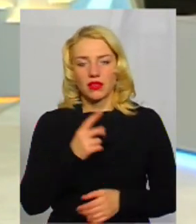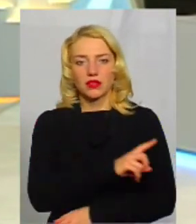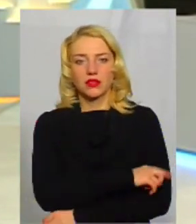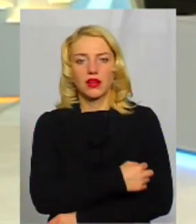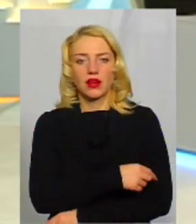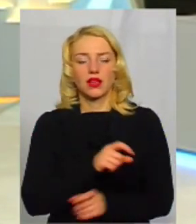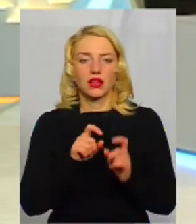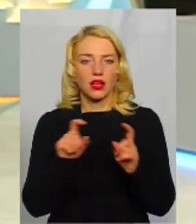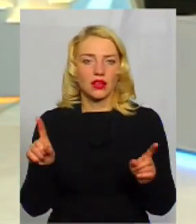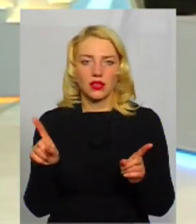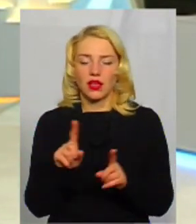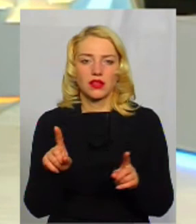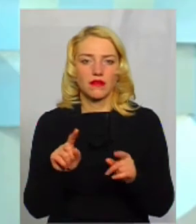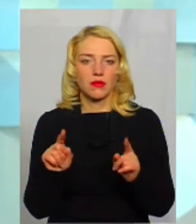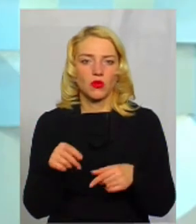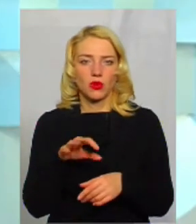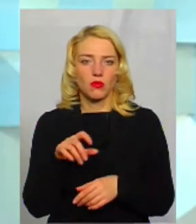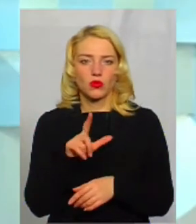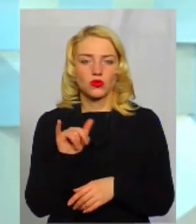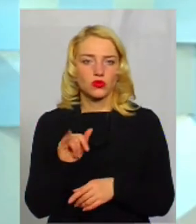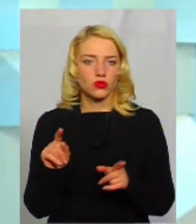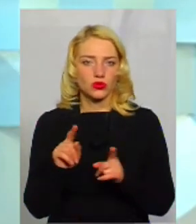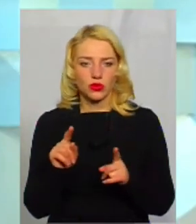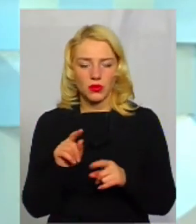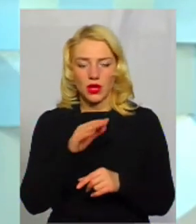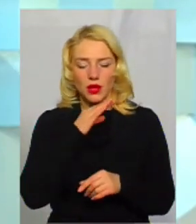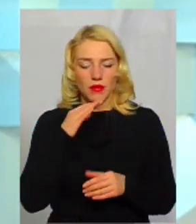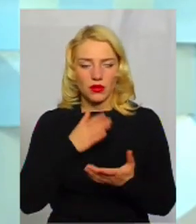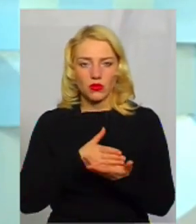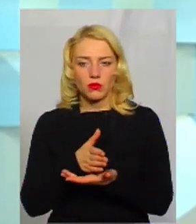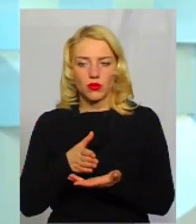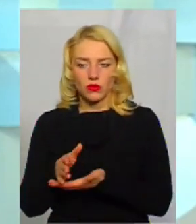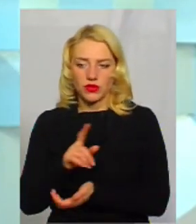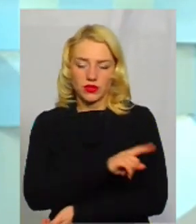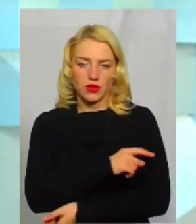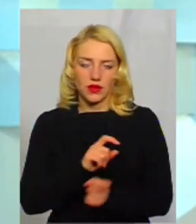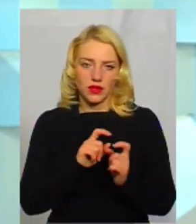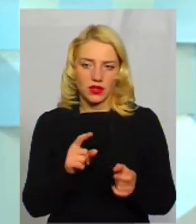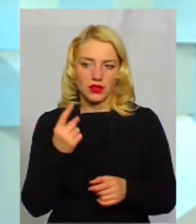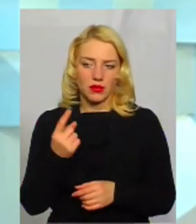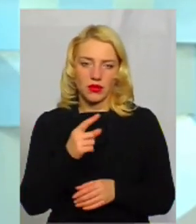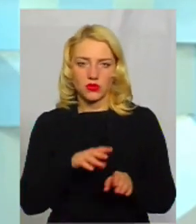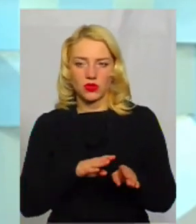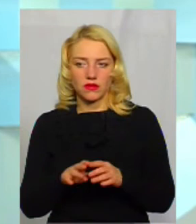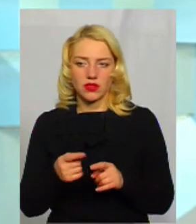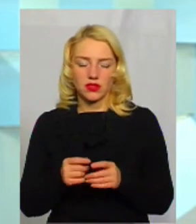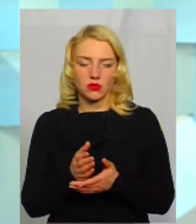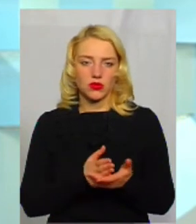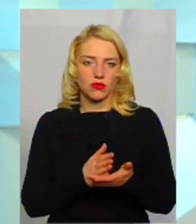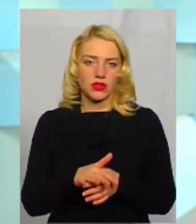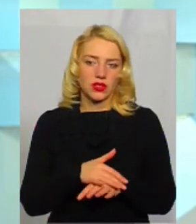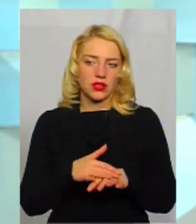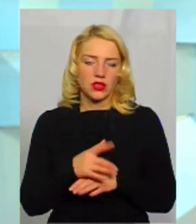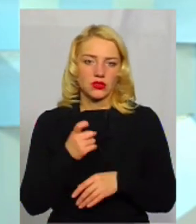Які вимоги МОЗу для того, щоб багатопрофільні лікарні першого рівня? Це обслуговування населення,